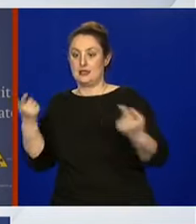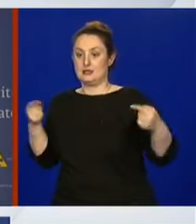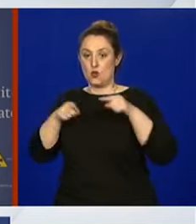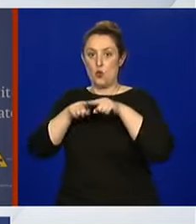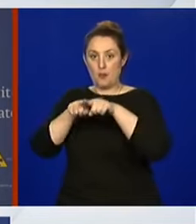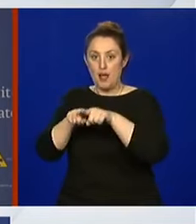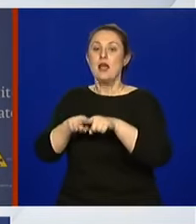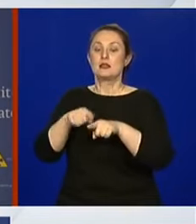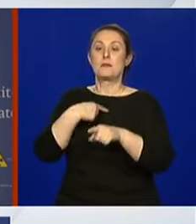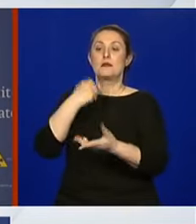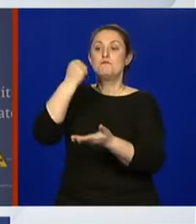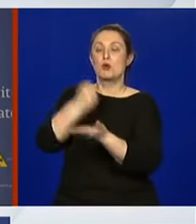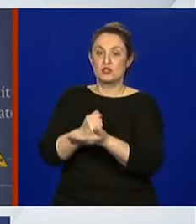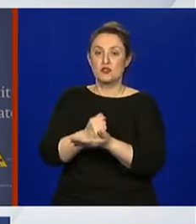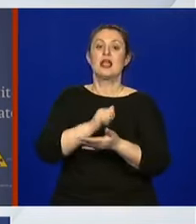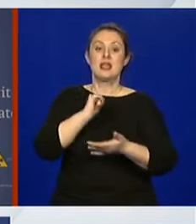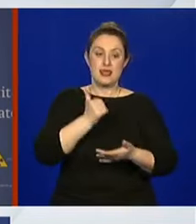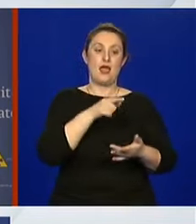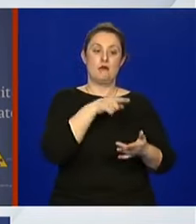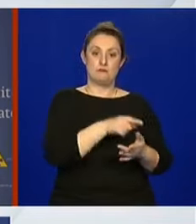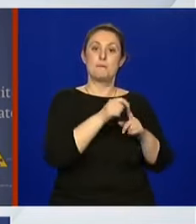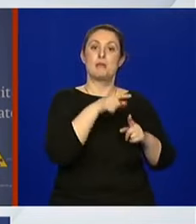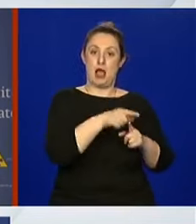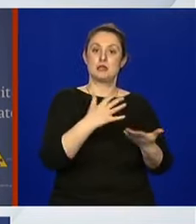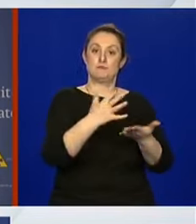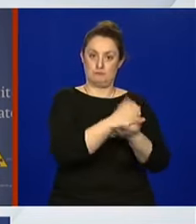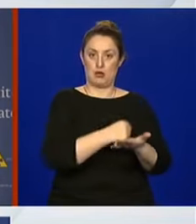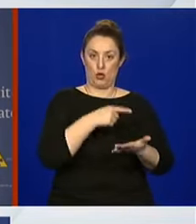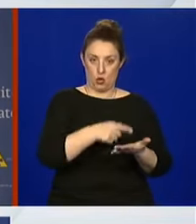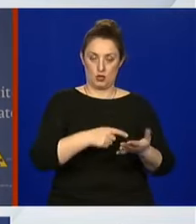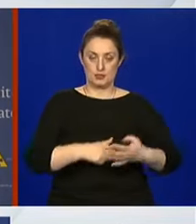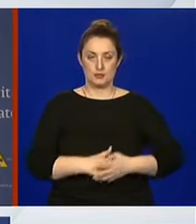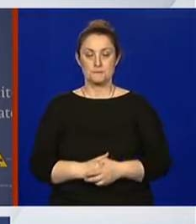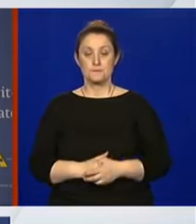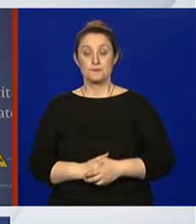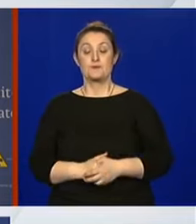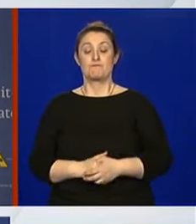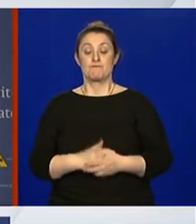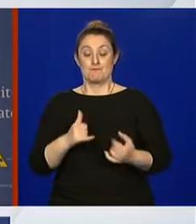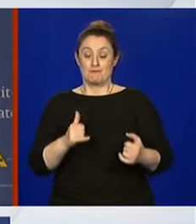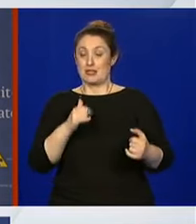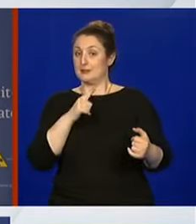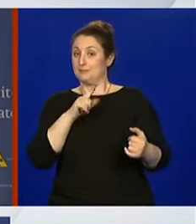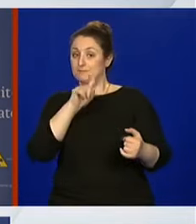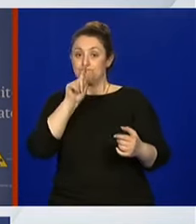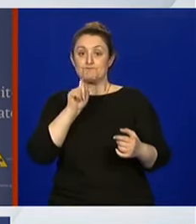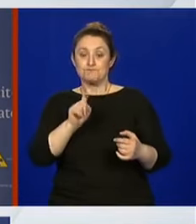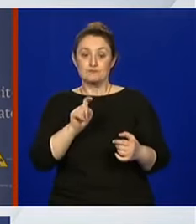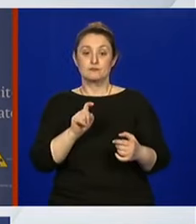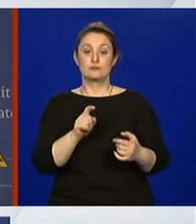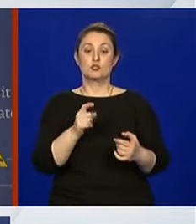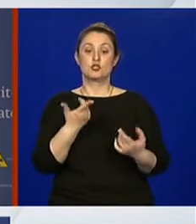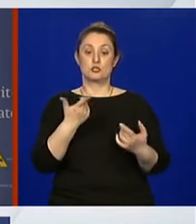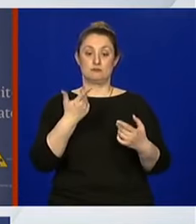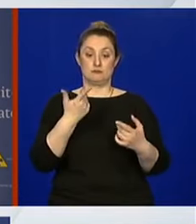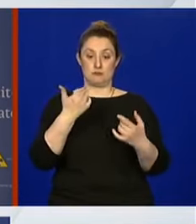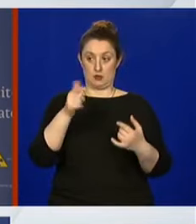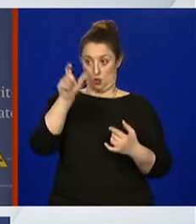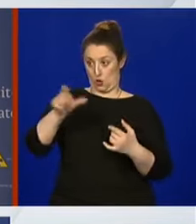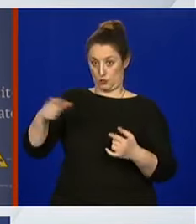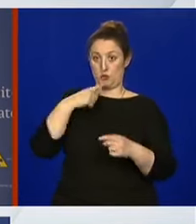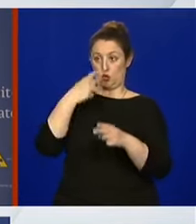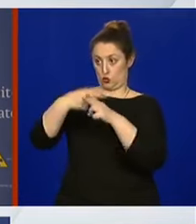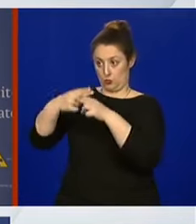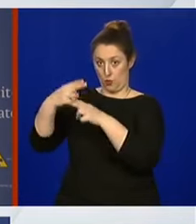plazme. Naime, ovo što sad govorimo oko toga koliko su bolesnici zaštićeni ako imaju određena